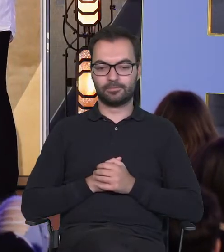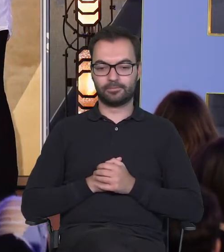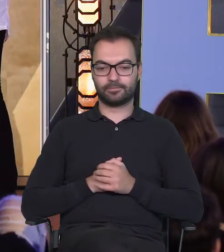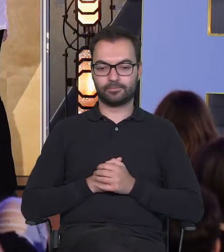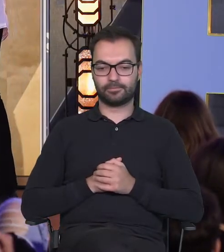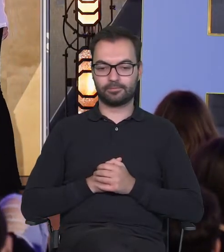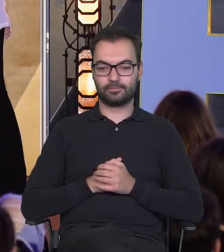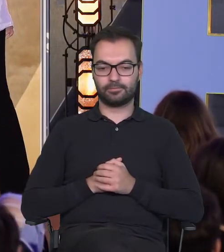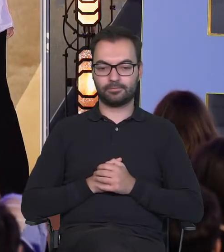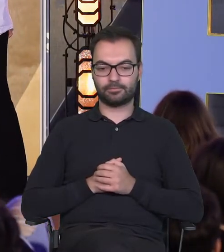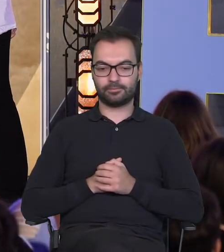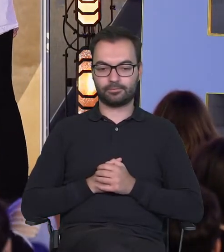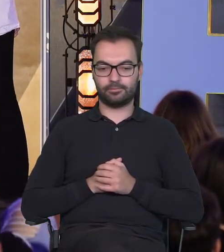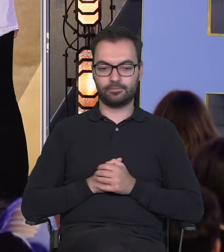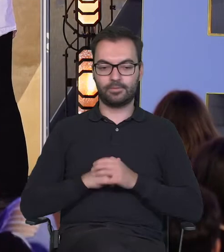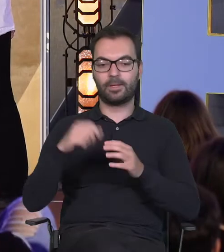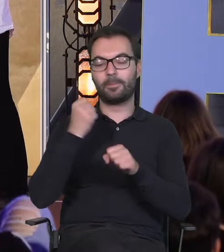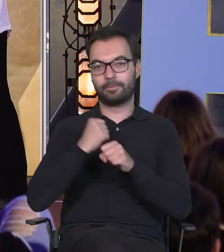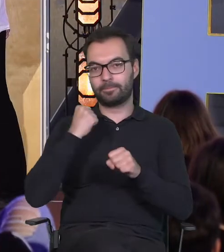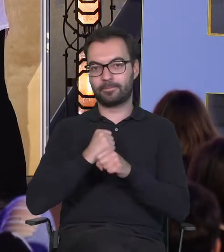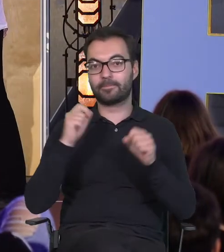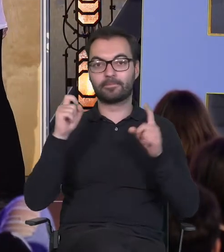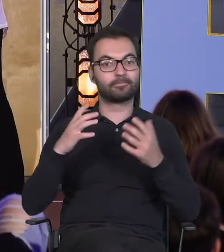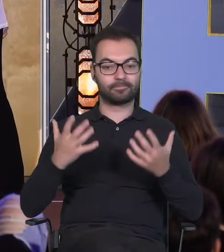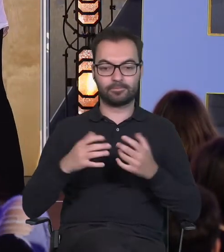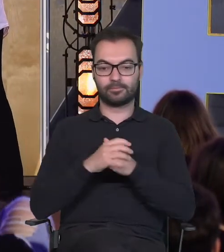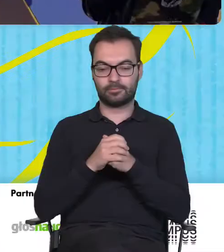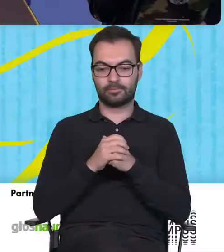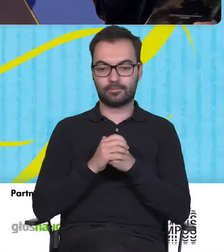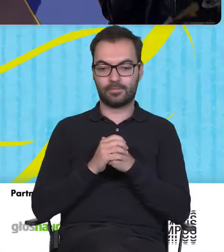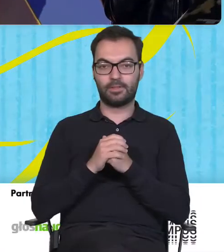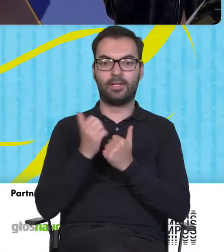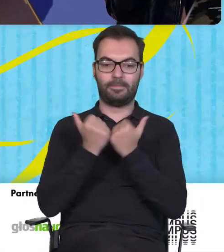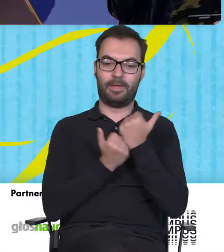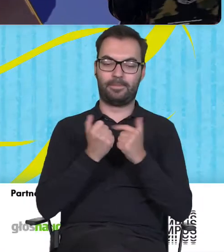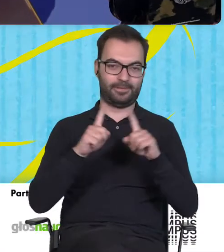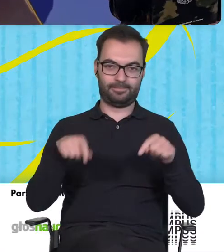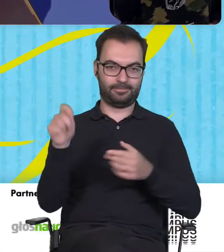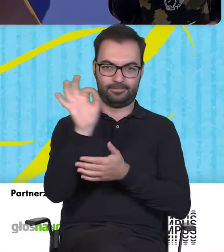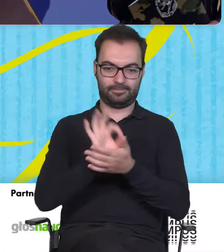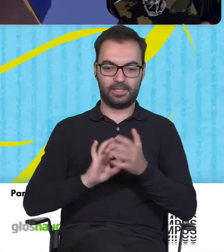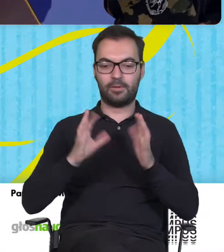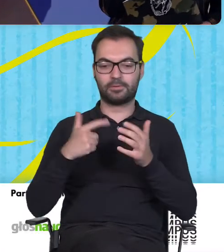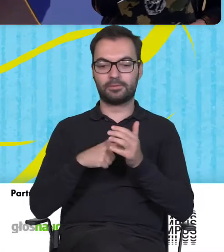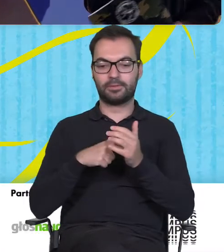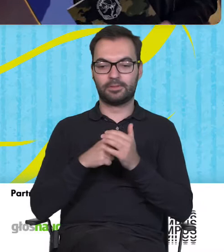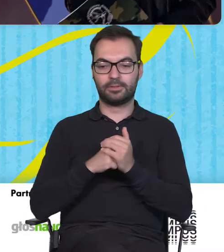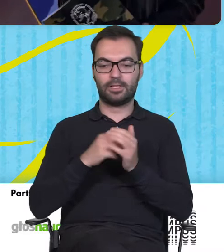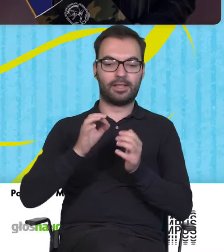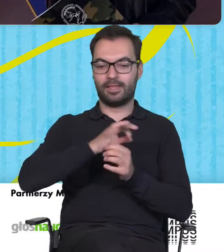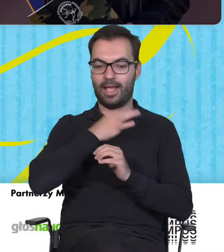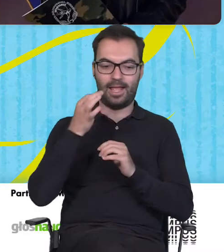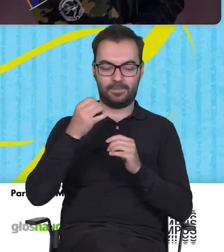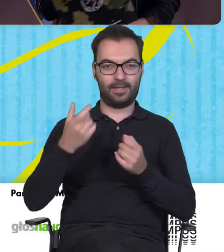Prace nad prototypem zaczynaliśmy od papierowych wersji, czyli to, co też najlepiej